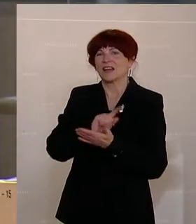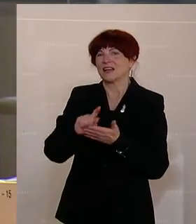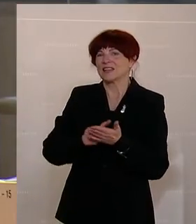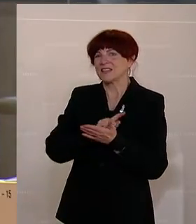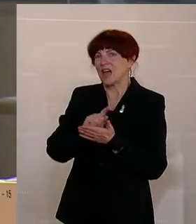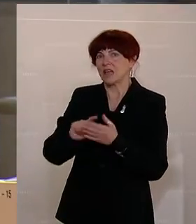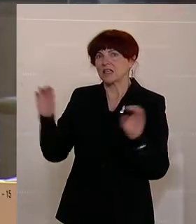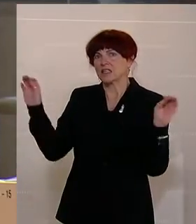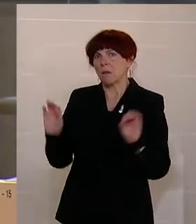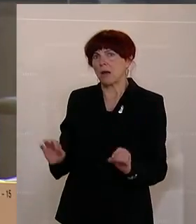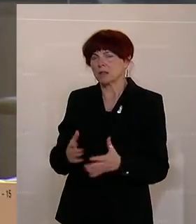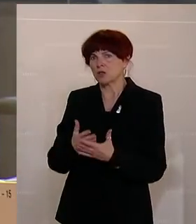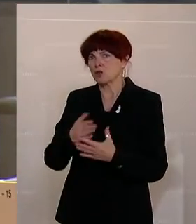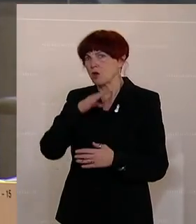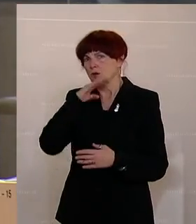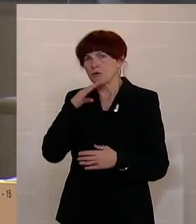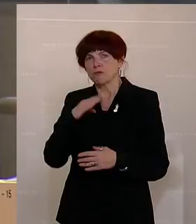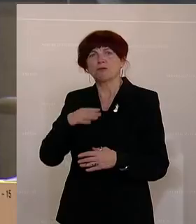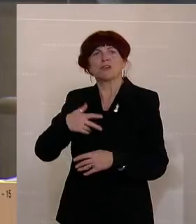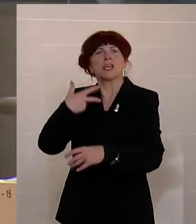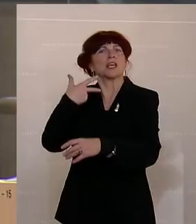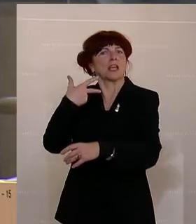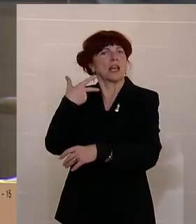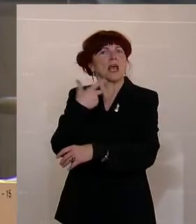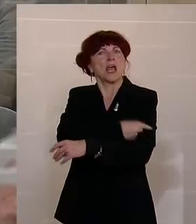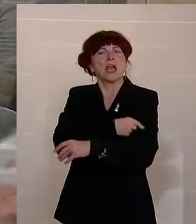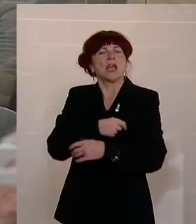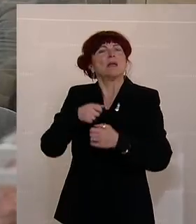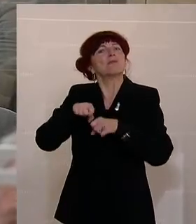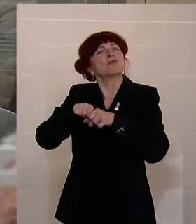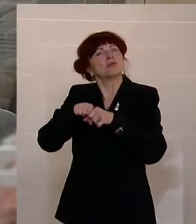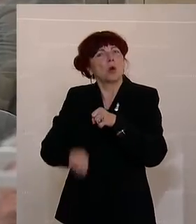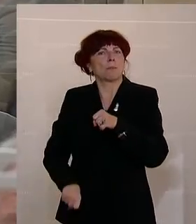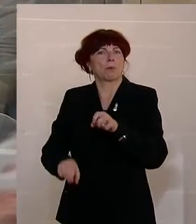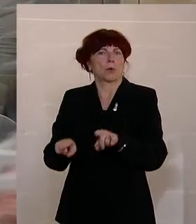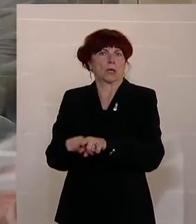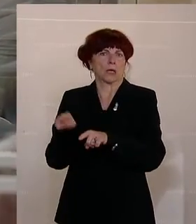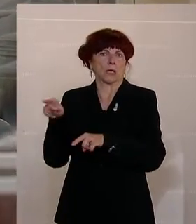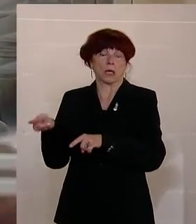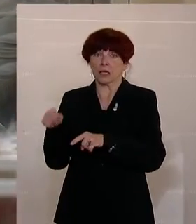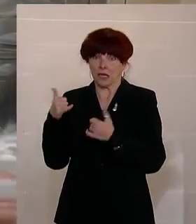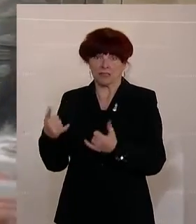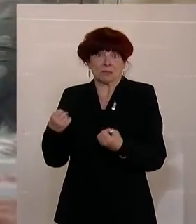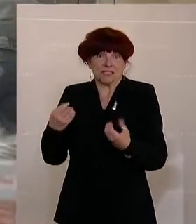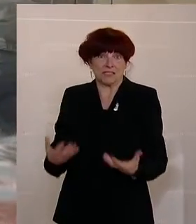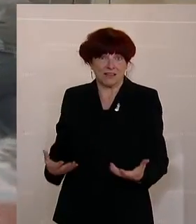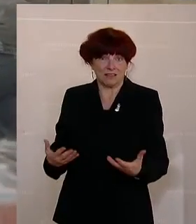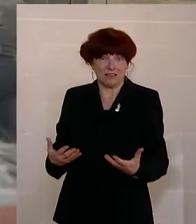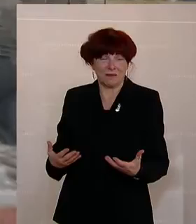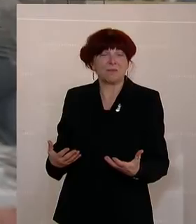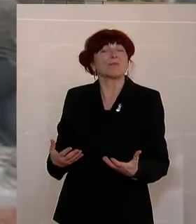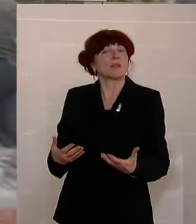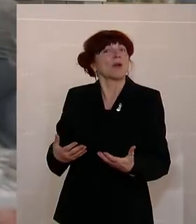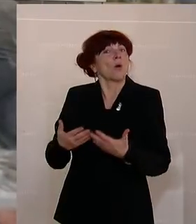da sind, dass auch geimpfte Schwangere hier mit einbezogen werden müssen, Herr Bundesminister. Wo bleibt die